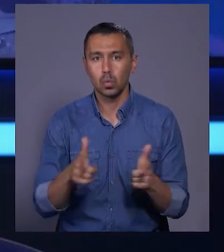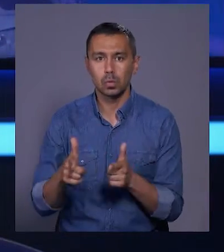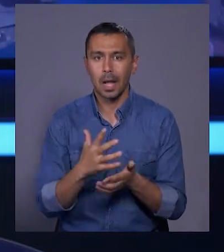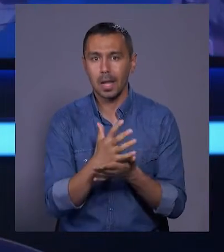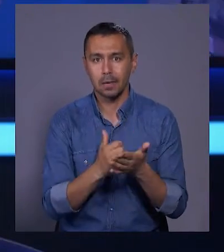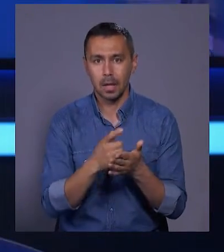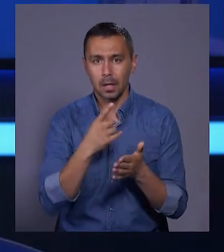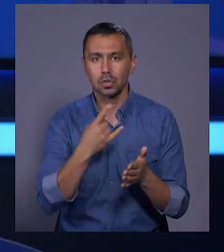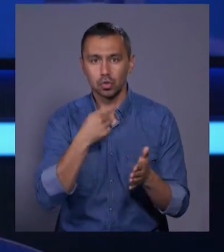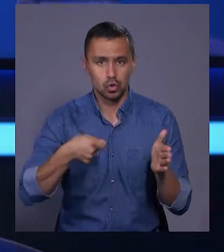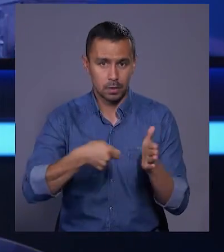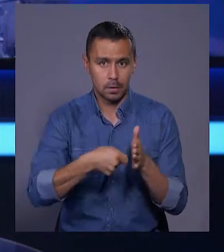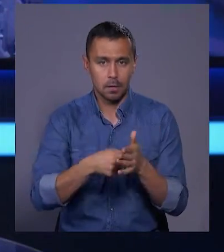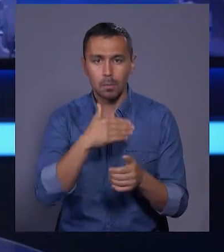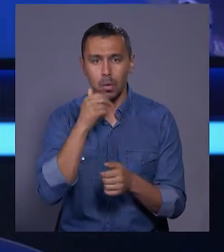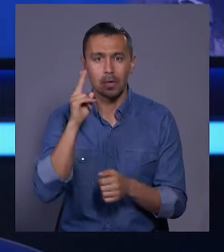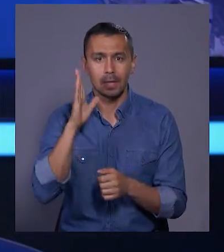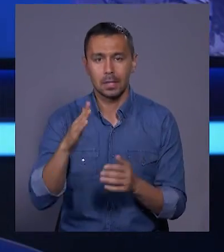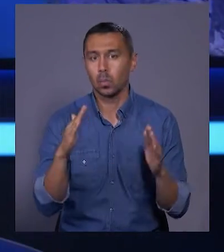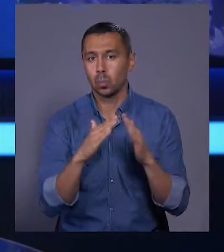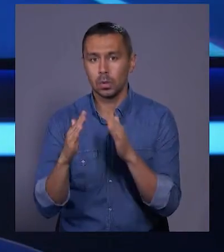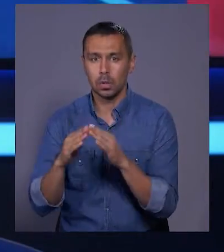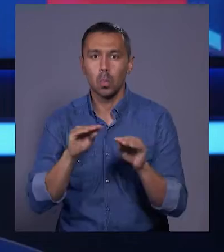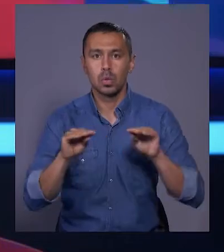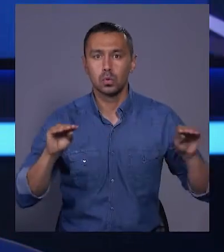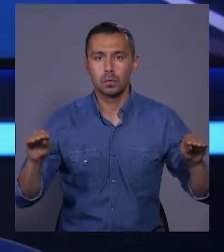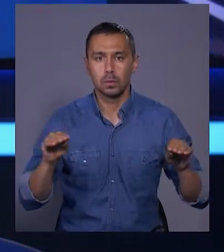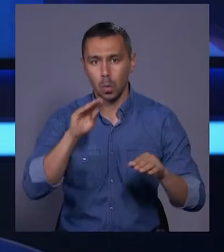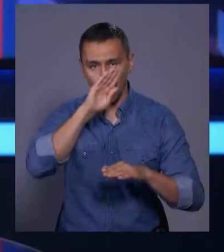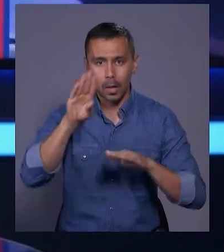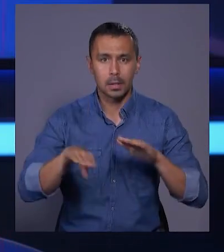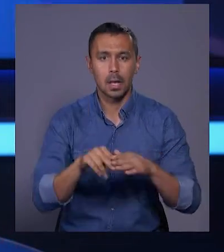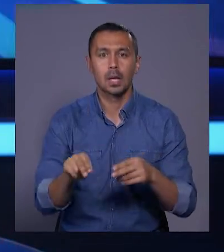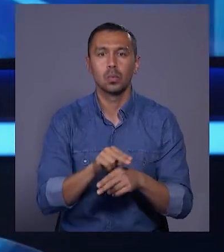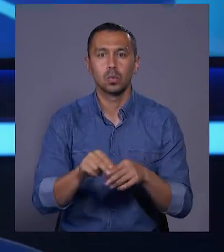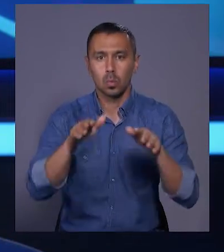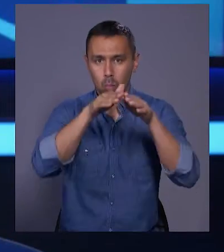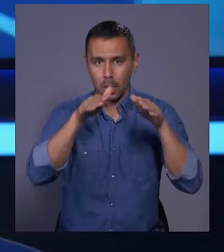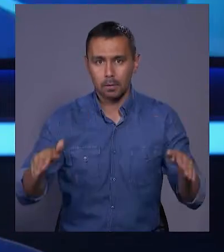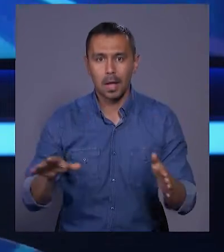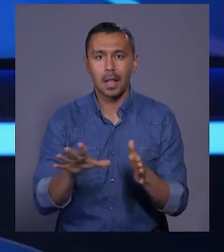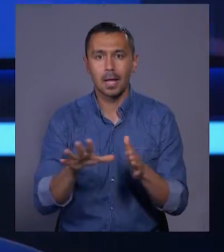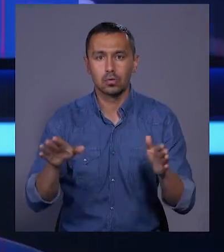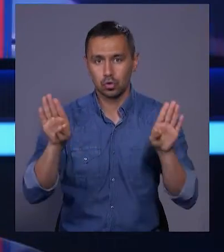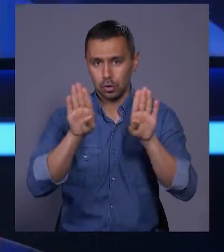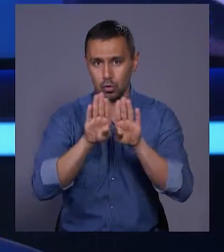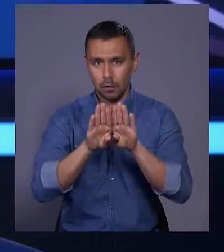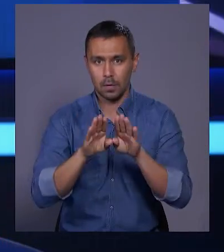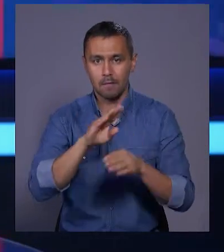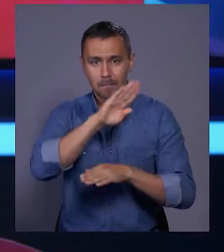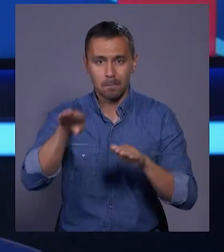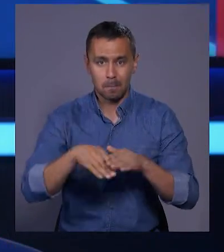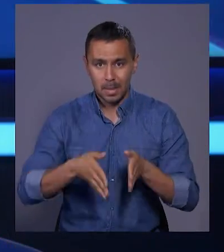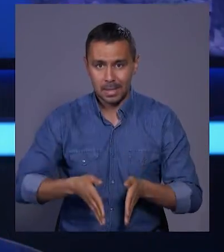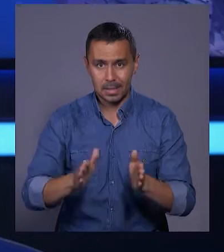резервне живлення. У багатоквартирних будинках облаштовують укриття, ремонтують покрівлі, електрощитові. У під'їздах